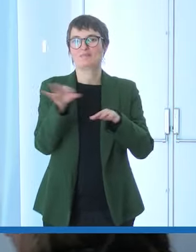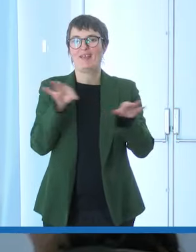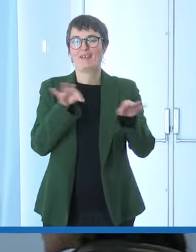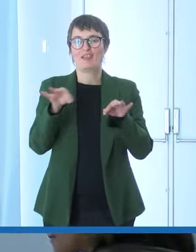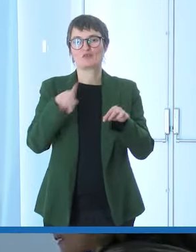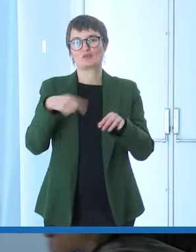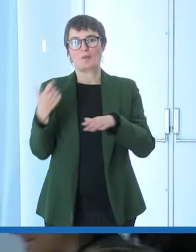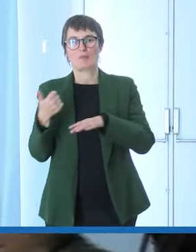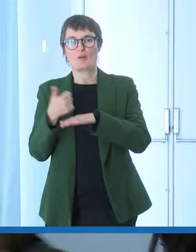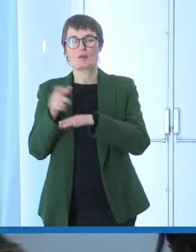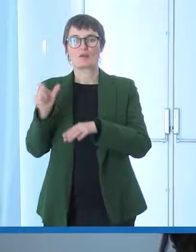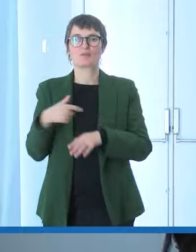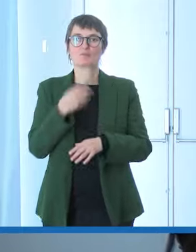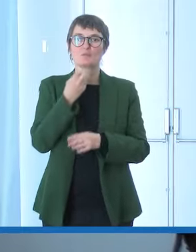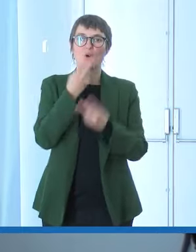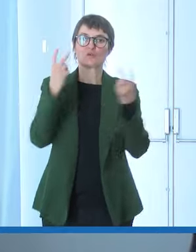buongiorno a tutte e tutti